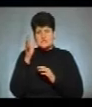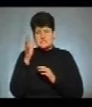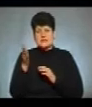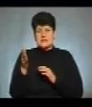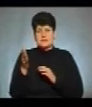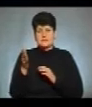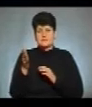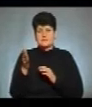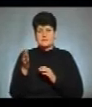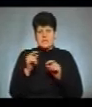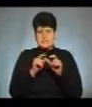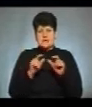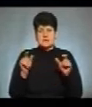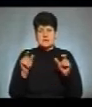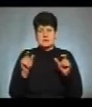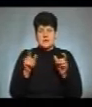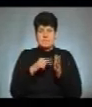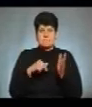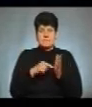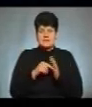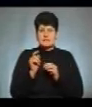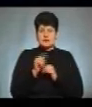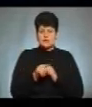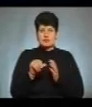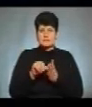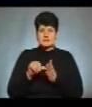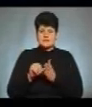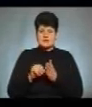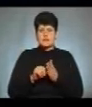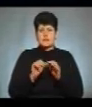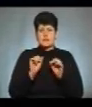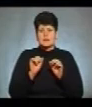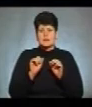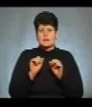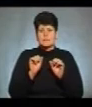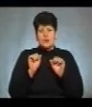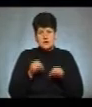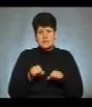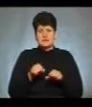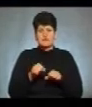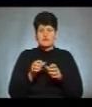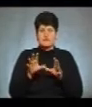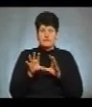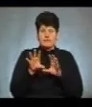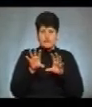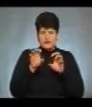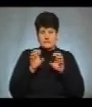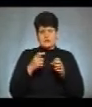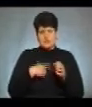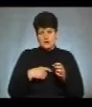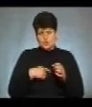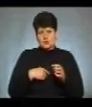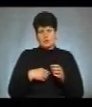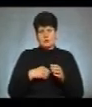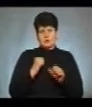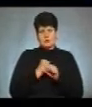закладах міста, для того, щоб представники інших міст могли впровадити, взяти щось корисне для себе, впровадити їх